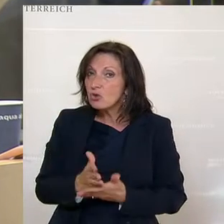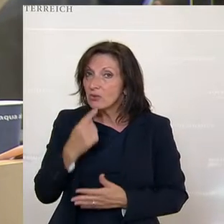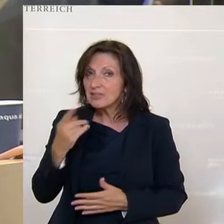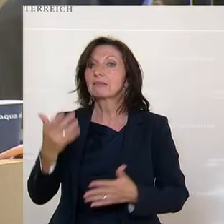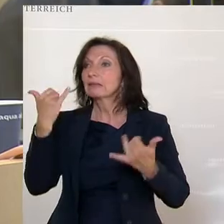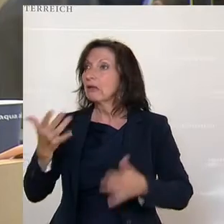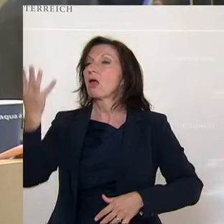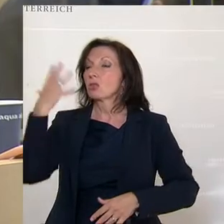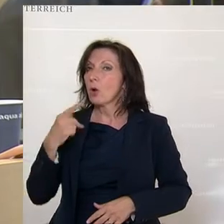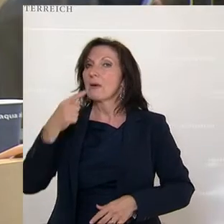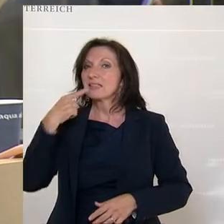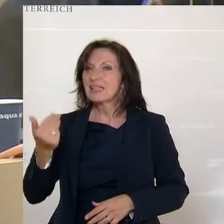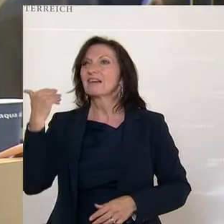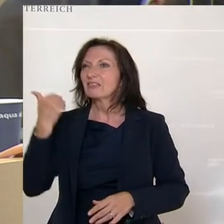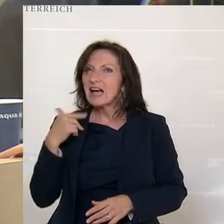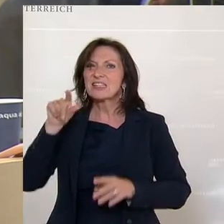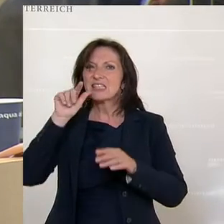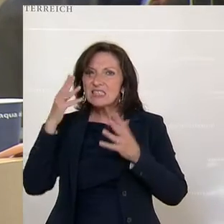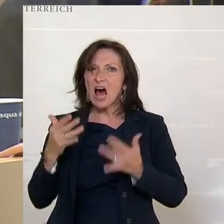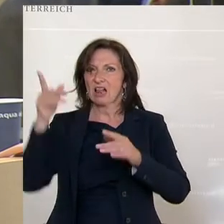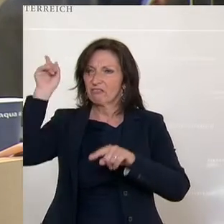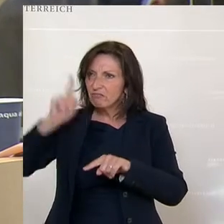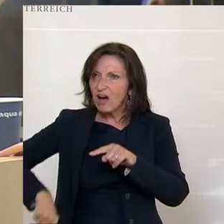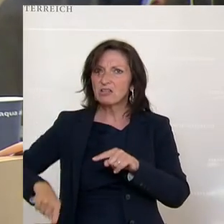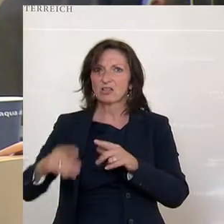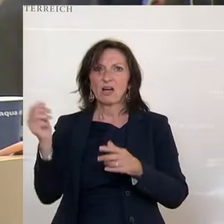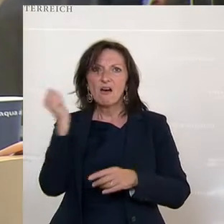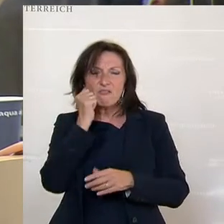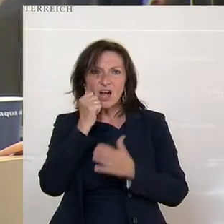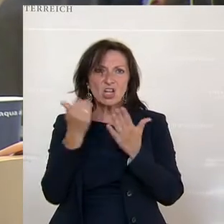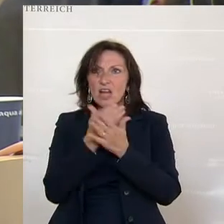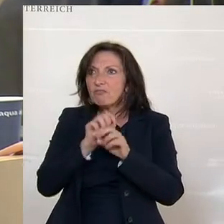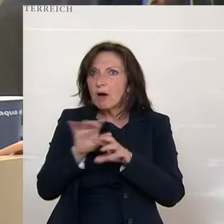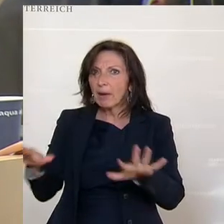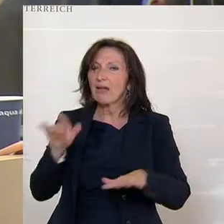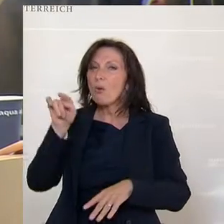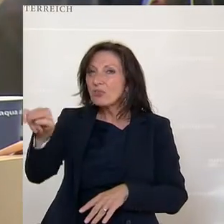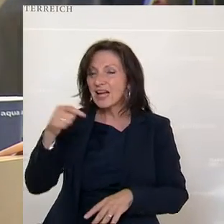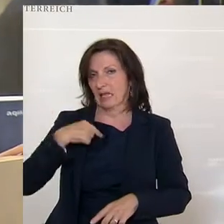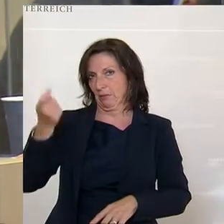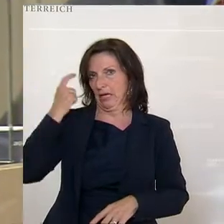jetzt wieder, das war falsch, das ist falsch, das ist Fake News verbreiten und auf das habe ich mich in meiner Rede bezogen.